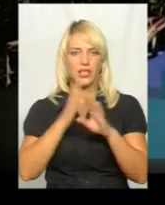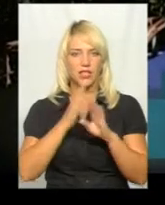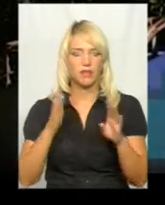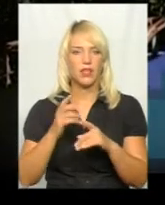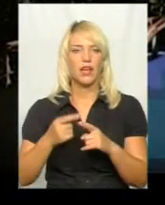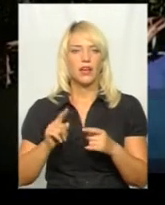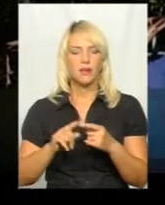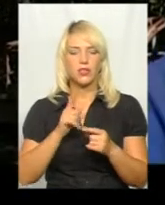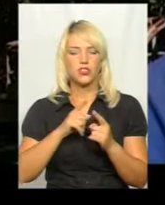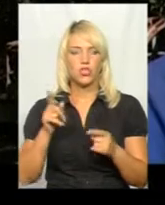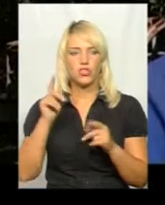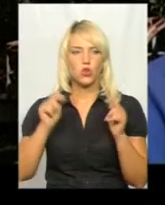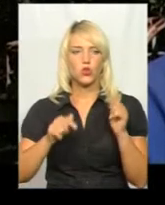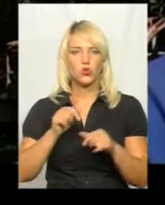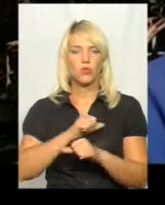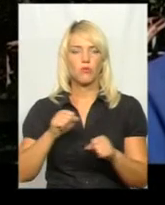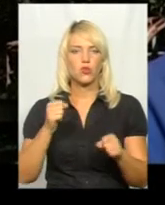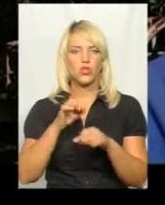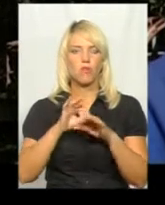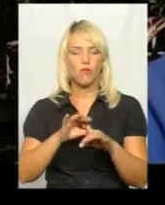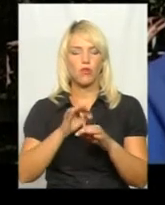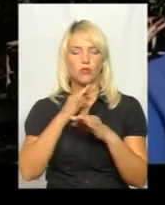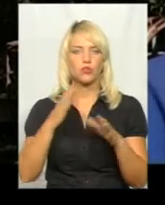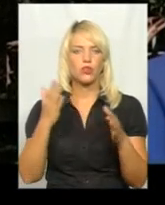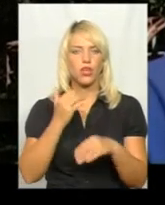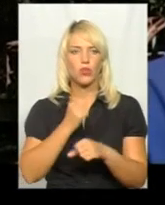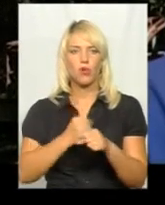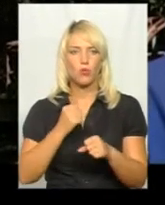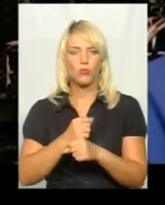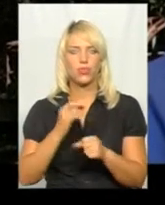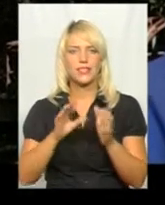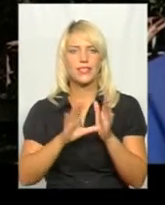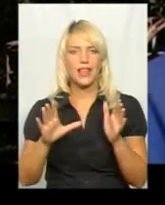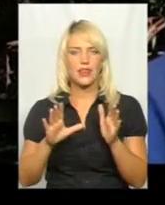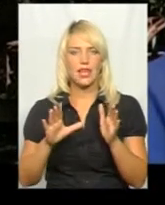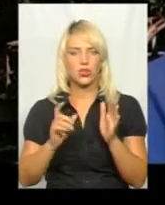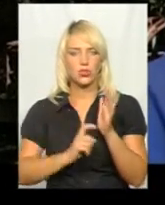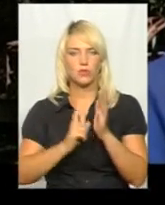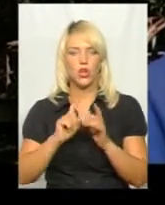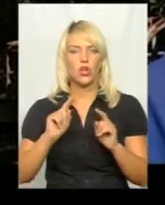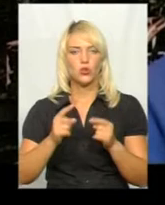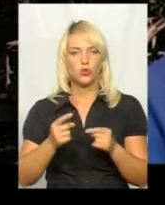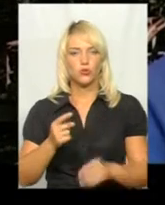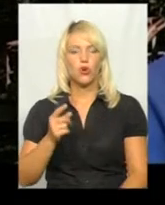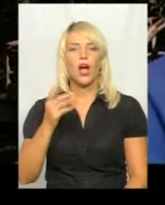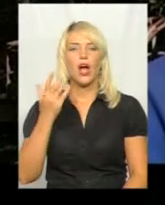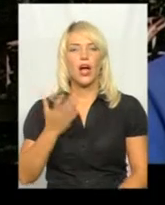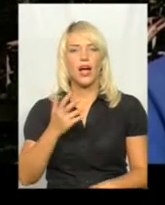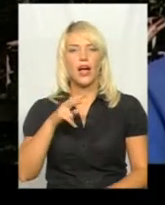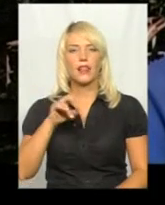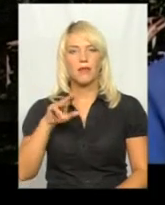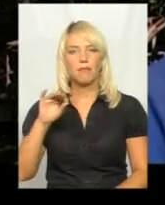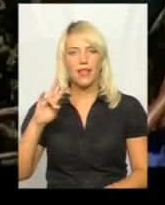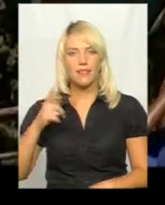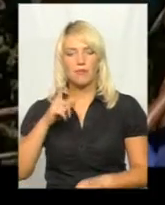під час дощу не можна виконувати будь-які роботи з електроінструментом. А як липень місяць майже весь